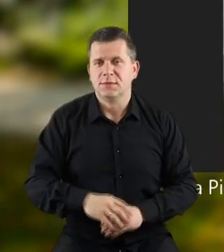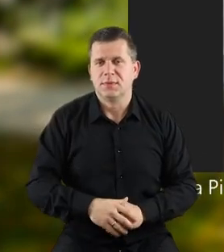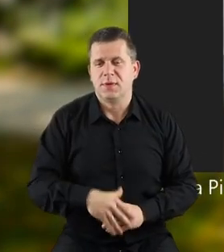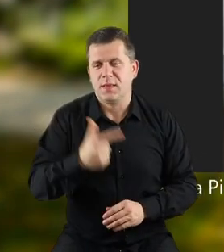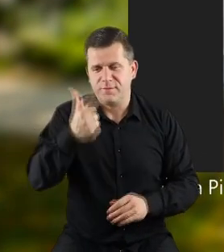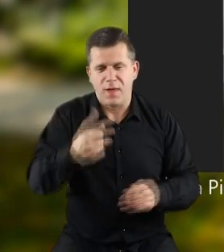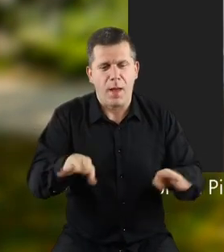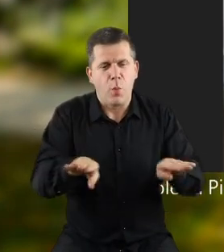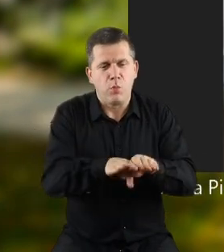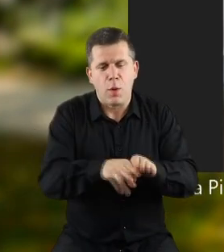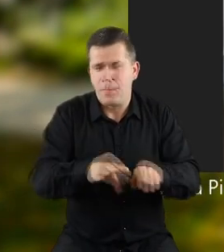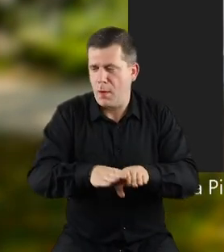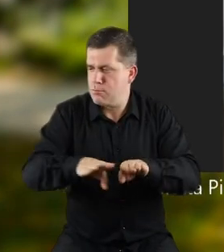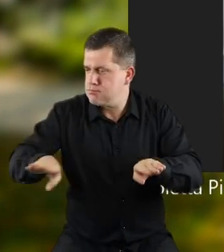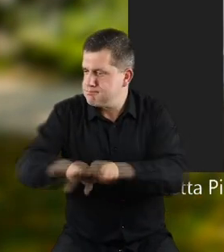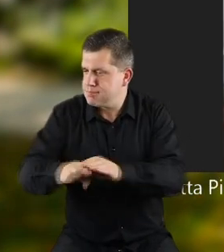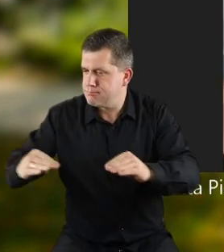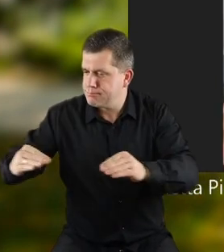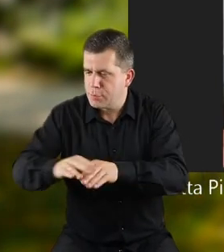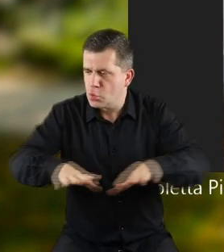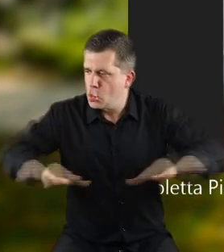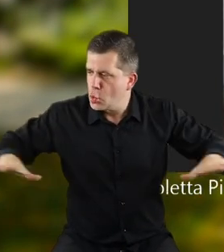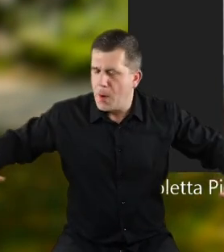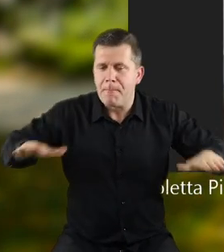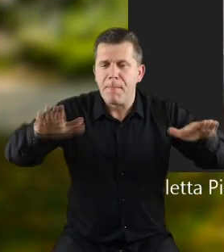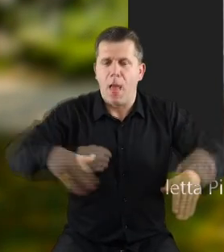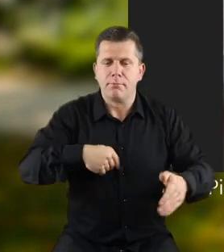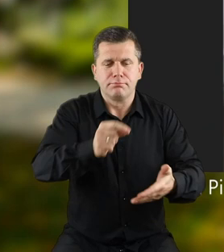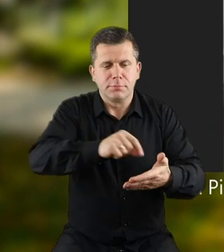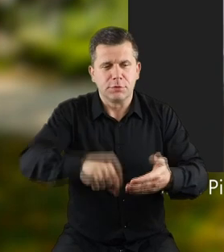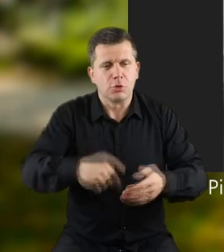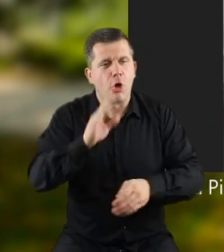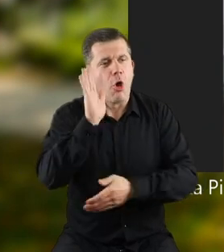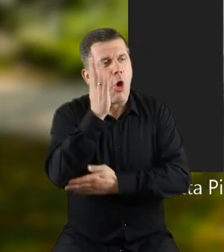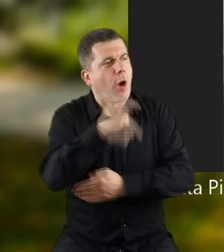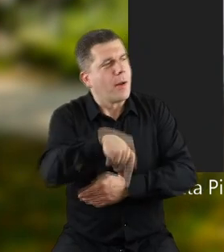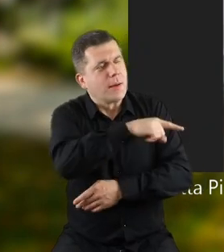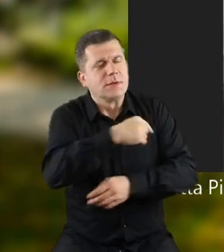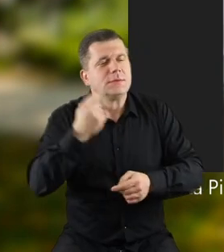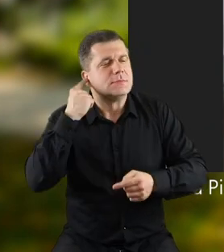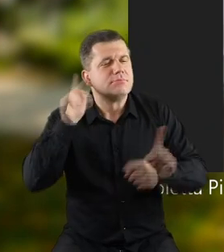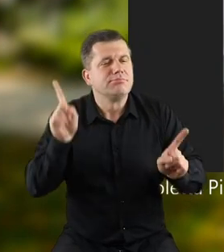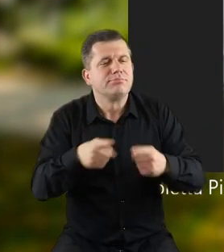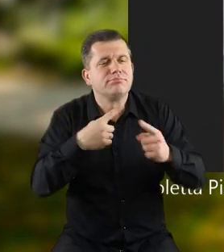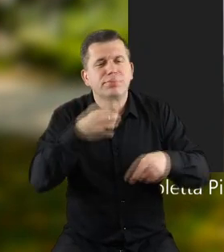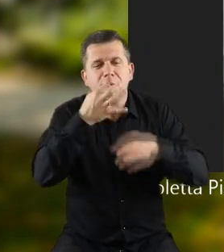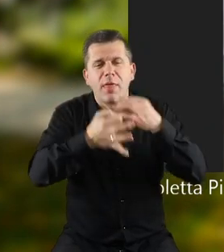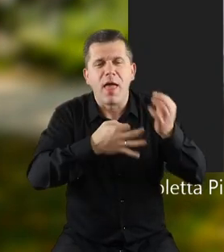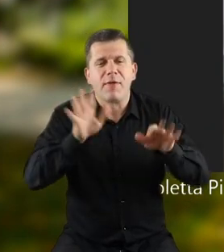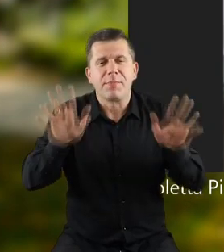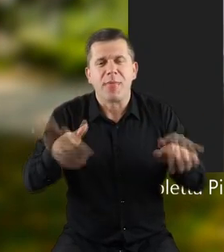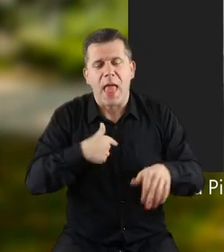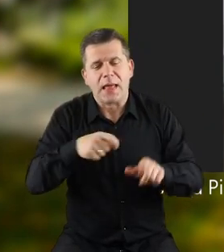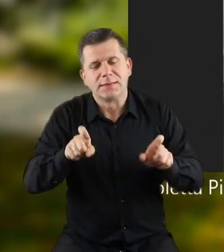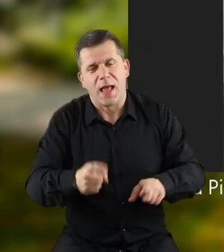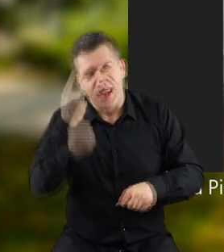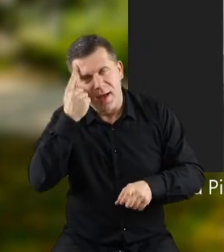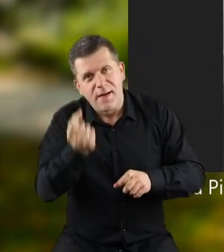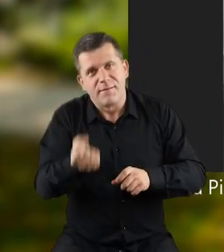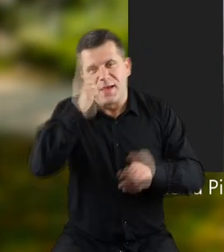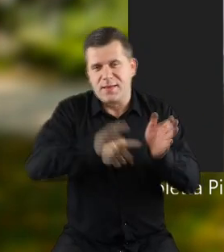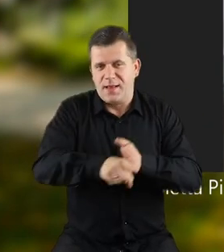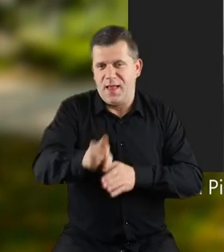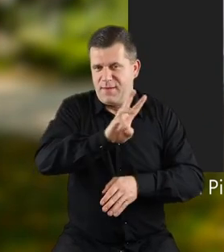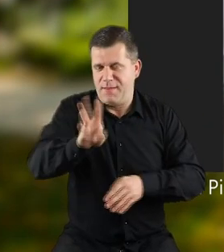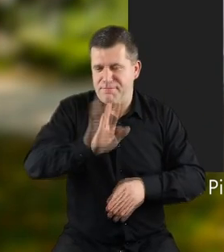Słuchajcie, dwa takie złączone biurka, bo lubię mieć duży blat do pisania. Za oknem pięknie śpiewają mi ptaki, a ja siedzę i wymyślam dla was